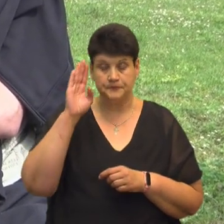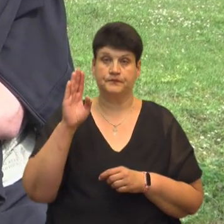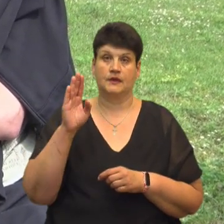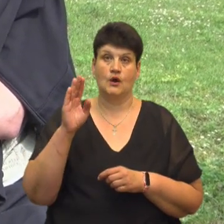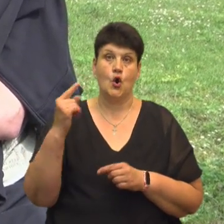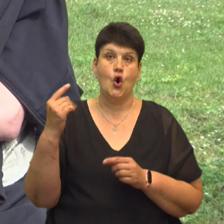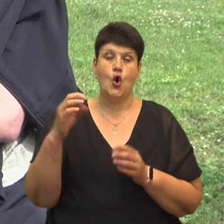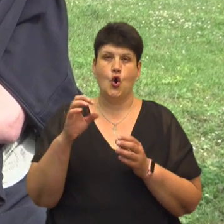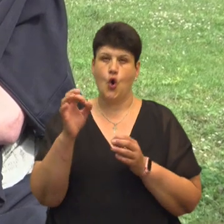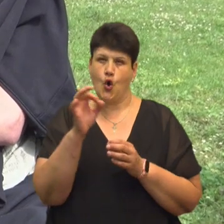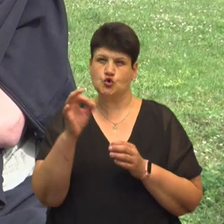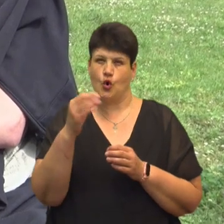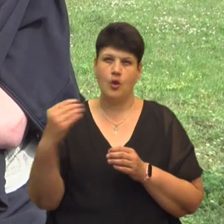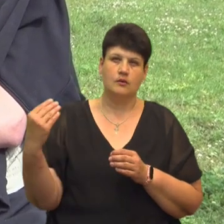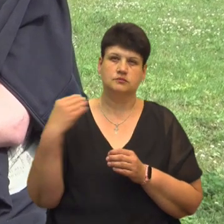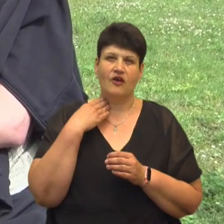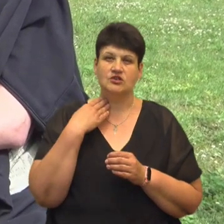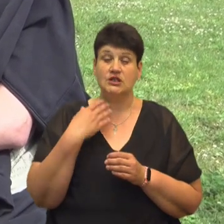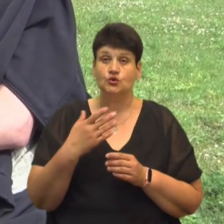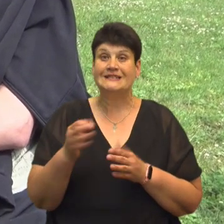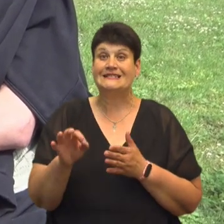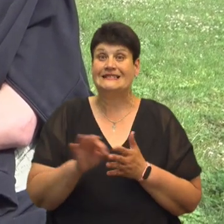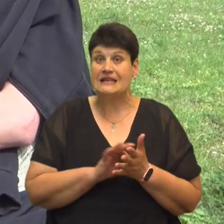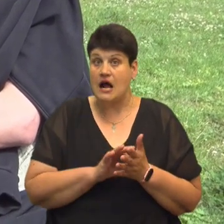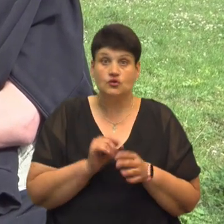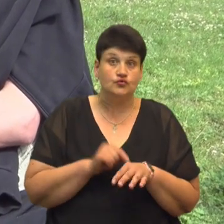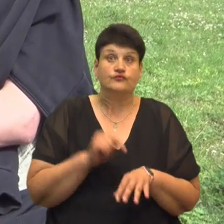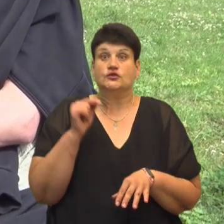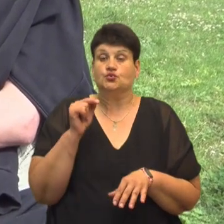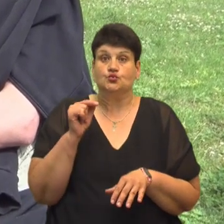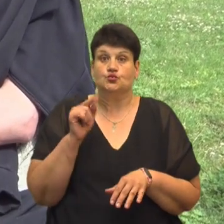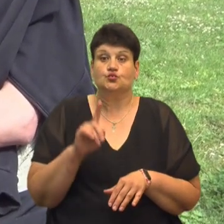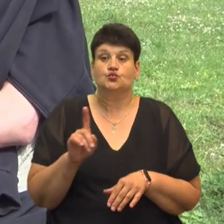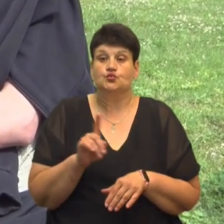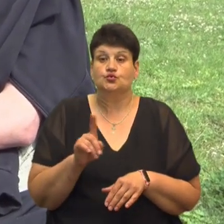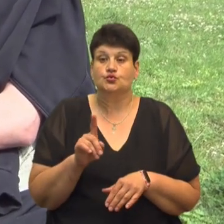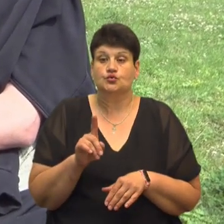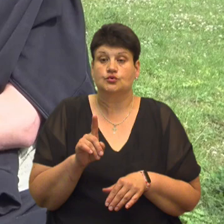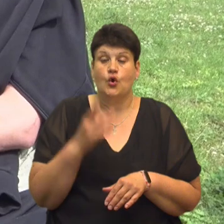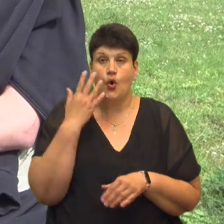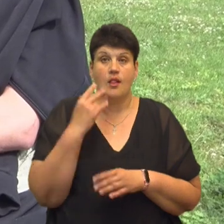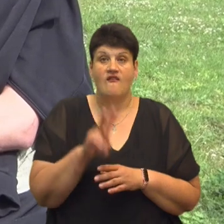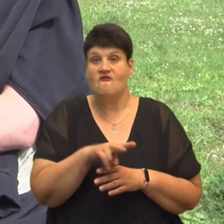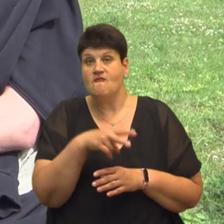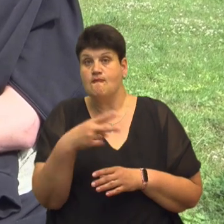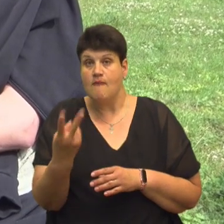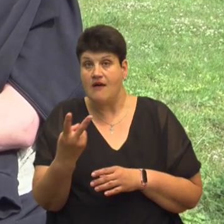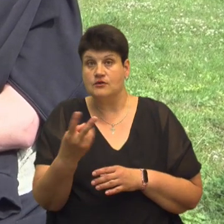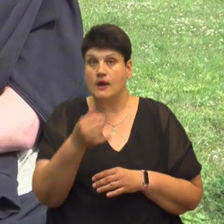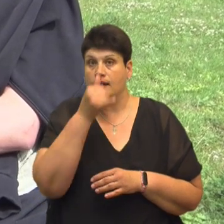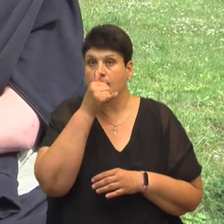Ну, сразу я відчув, що коли впав, що я не можу рухатись.